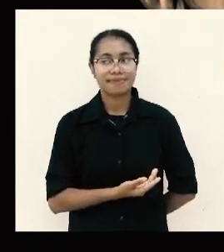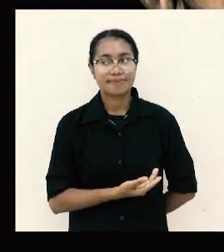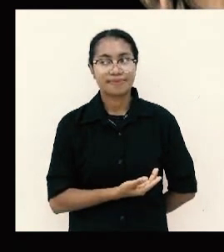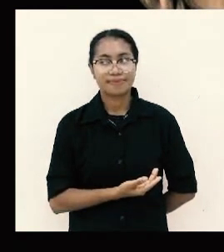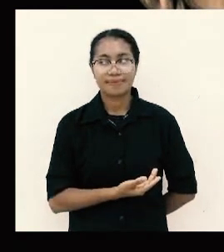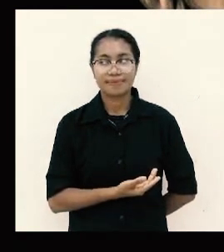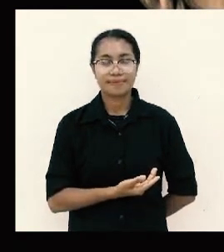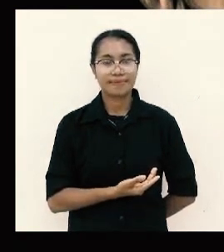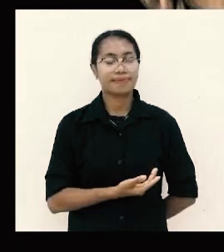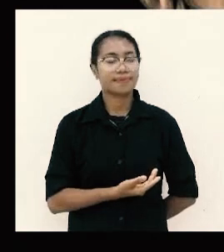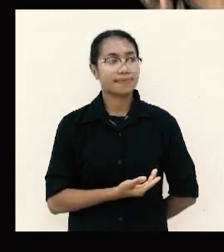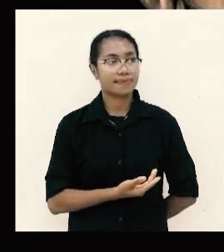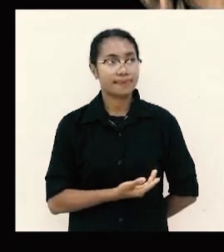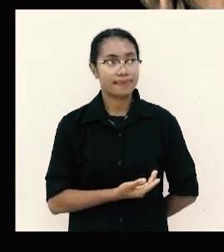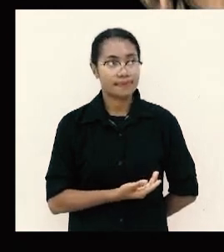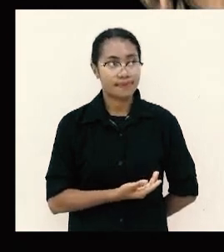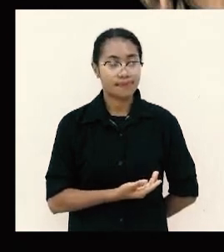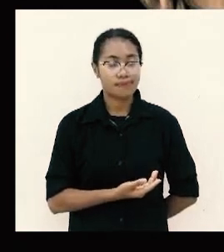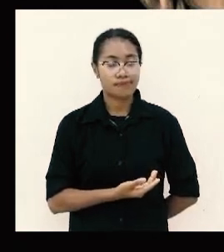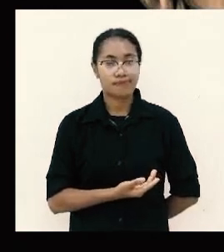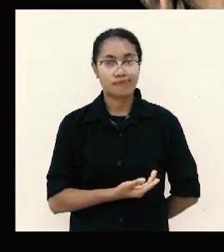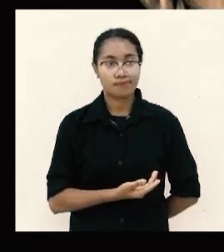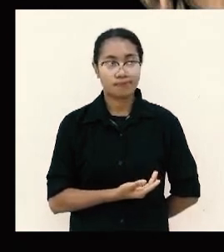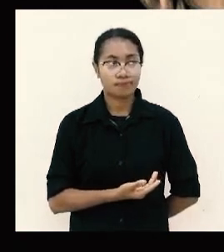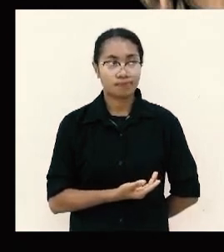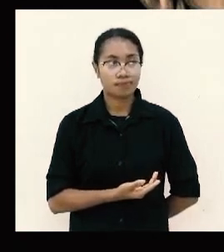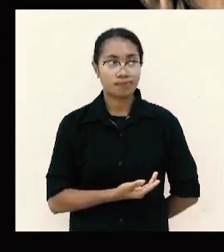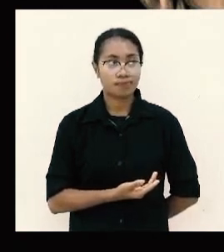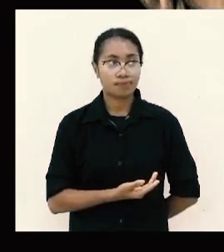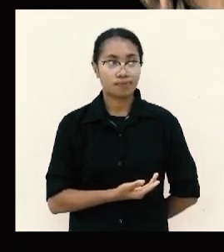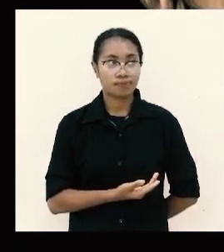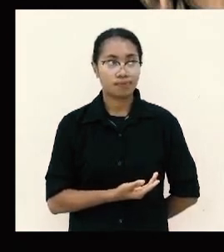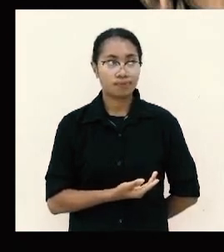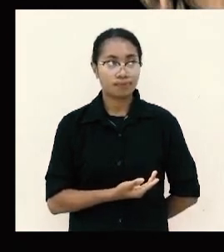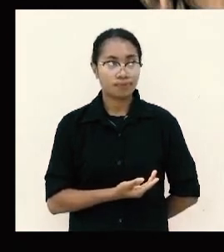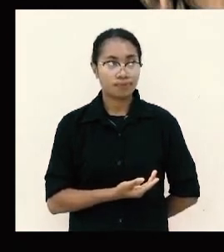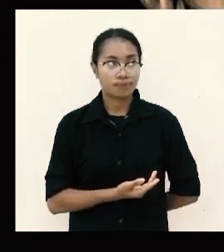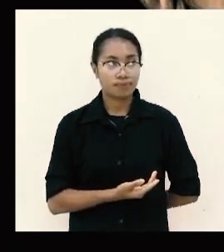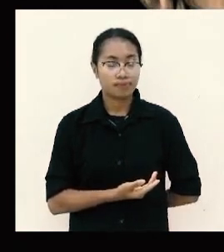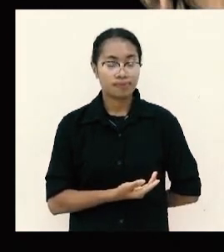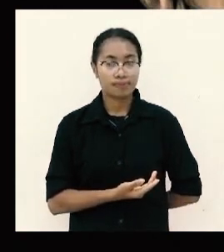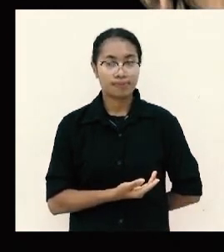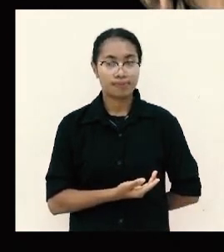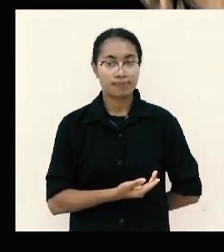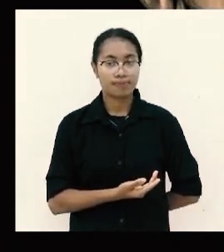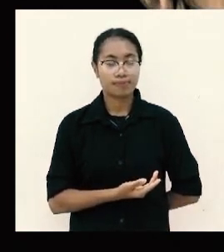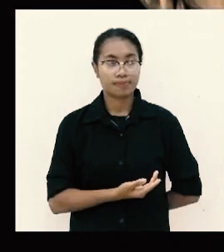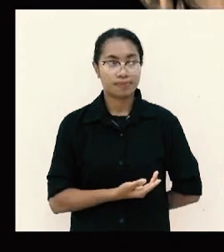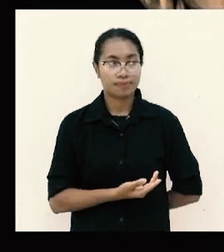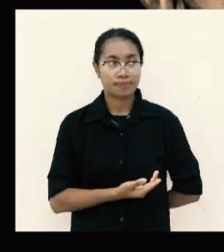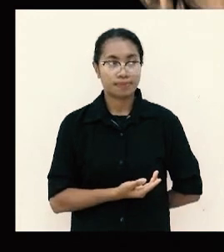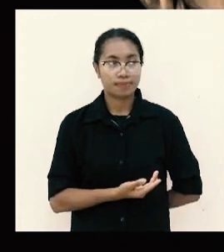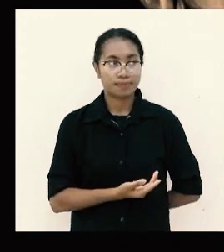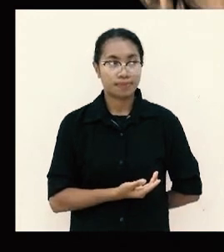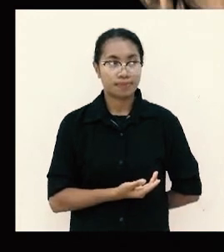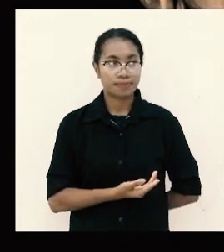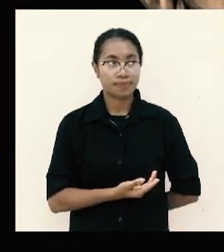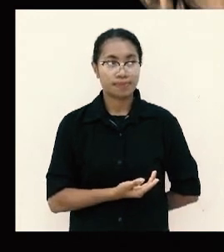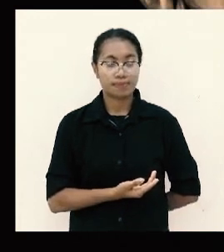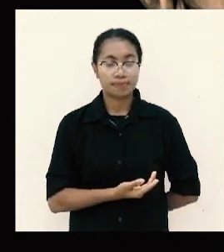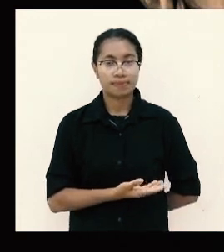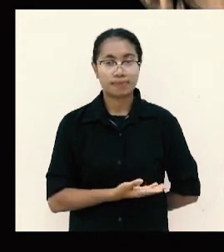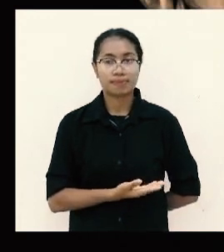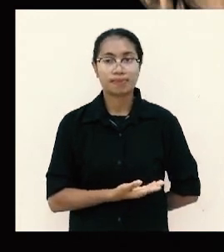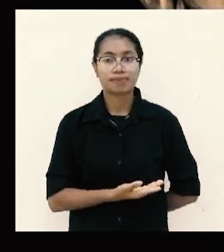kemegahanku tidak dapat ditiadakan siapapun juga ayat 18 kalau demikian apakah upaku upaku ialah ini bahwa